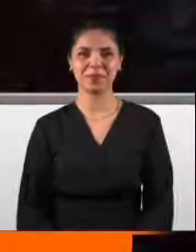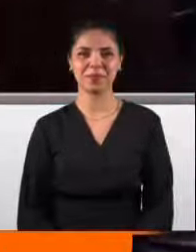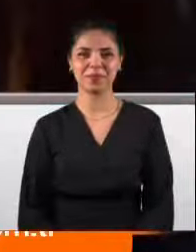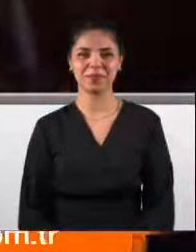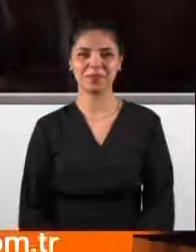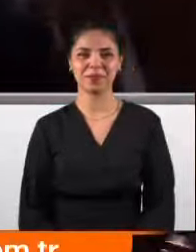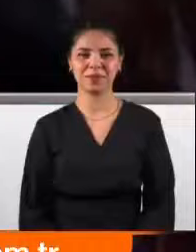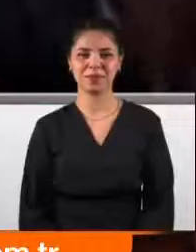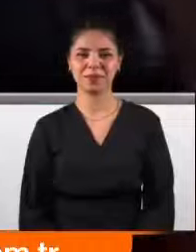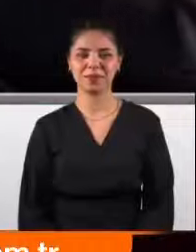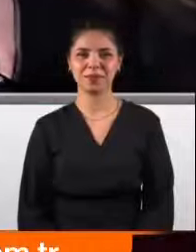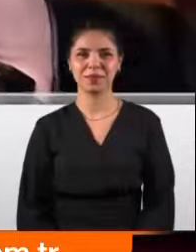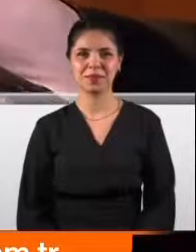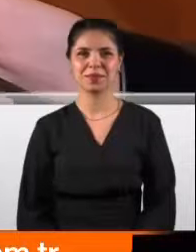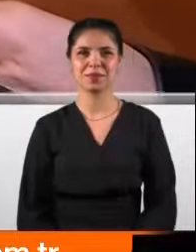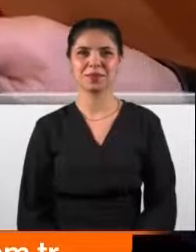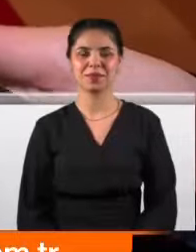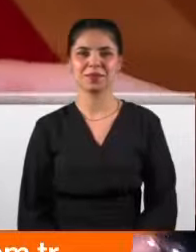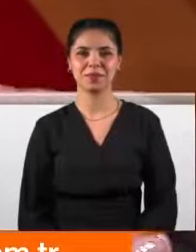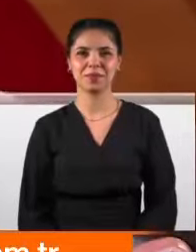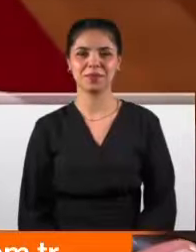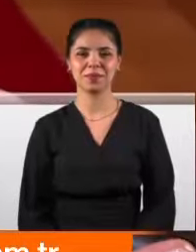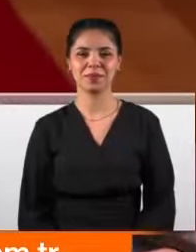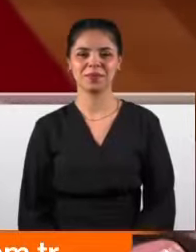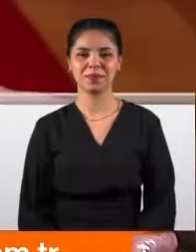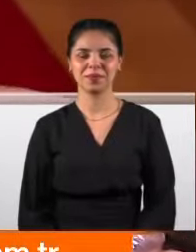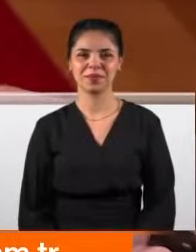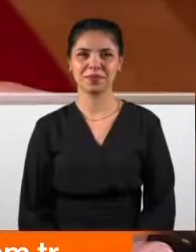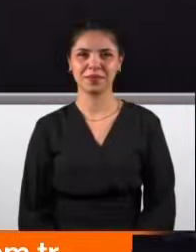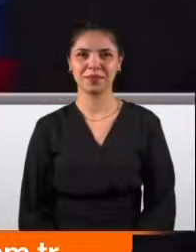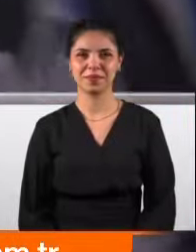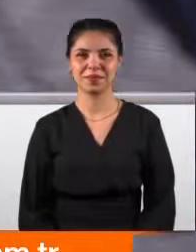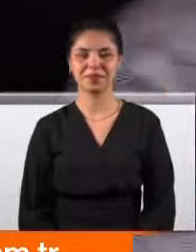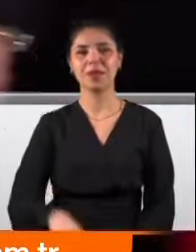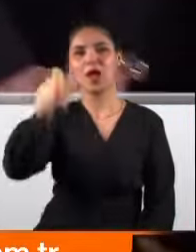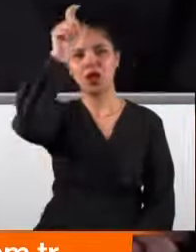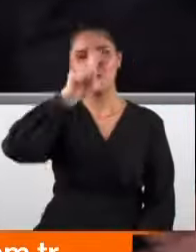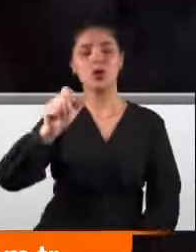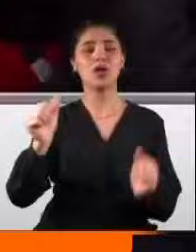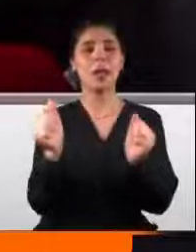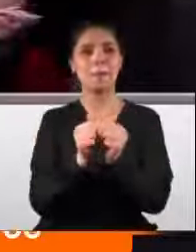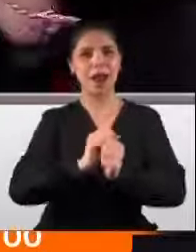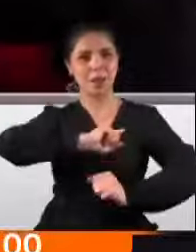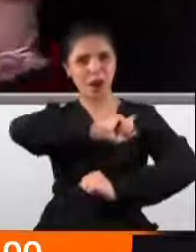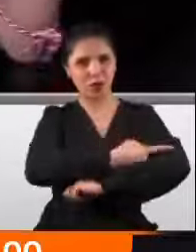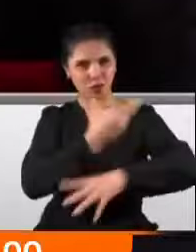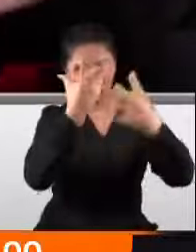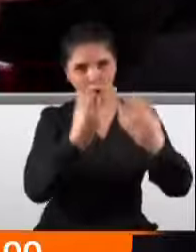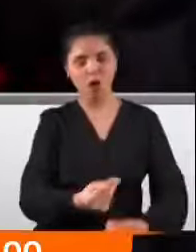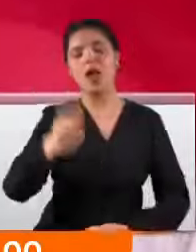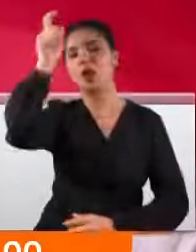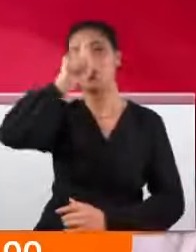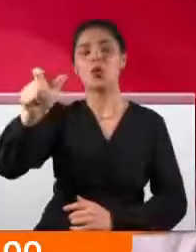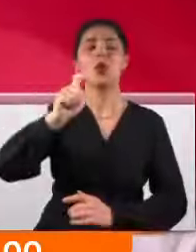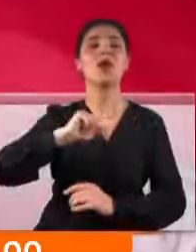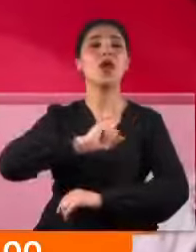Herkesi seviyoruz. Barış istiyoruz. Mutluluk, huzur ve sağlık. Türkiye ile güçlenen, Türkiye'ye güç veren kadınlar